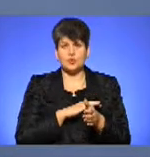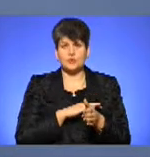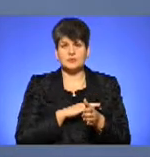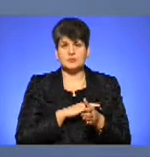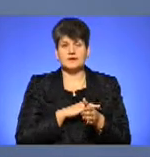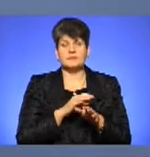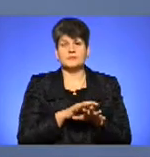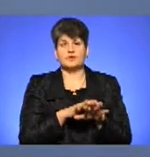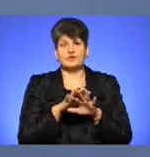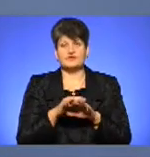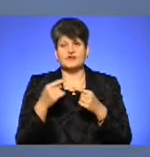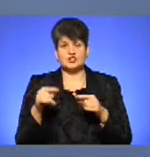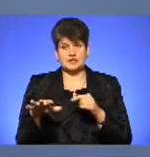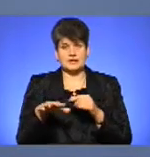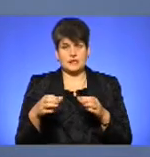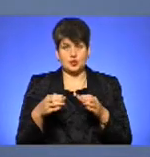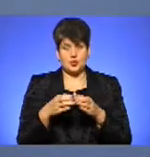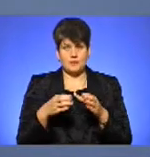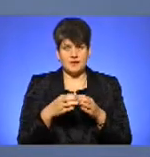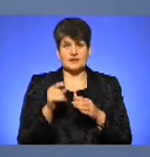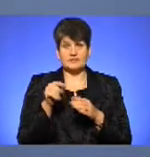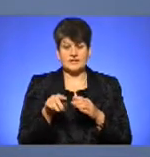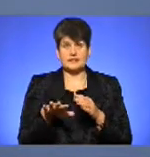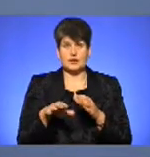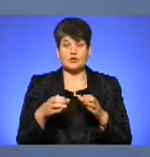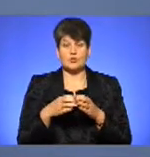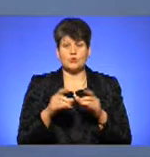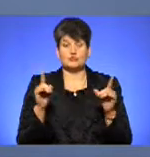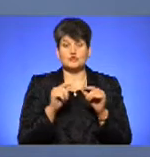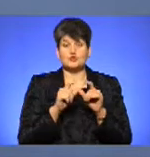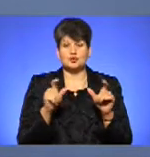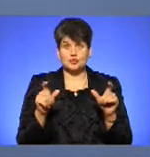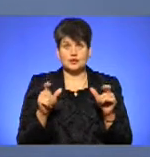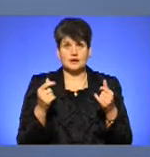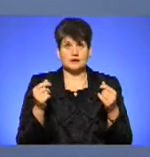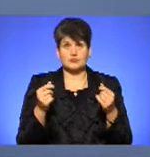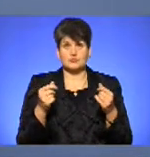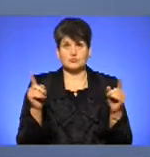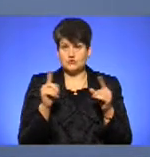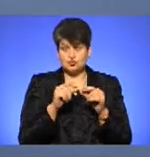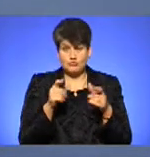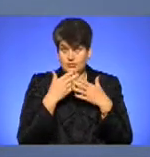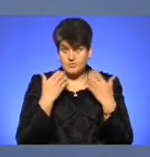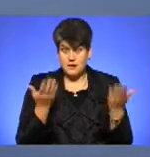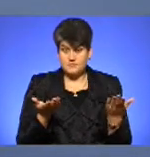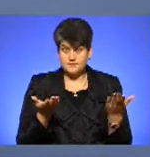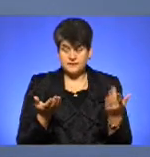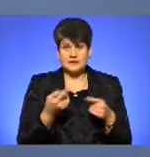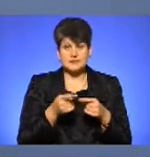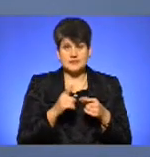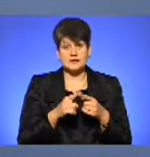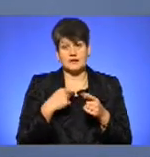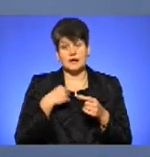надходять в бюджет іншої територіальної громади, але в тій територіальній громаді музичної школи ж тепер нема. Немає. То це, я думаю,